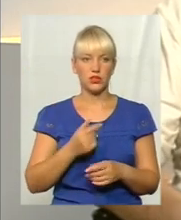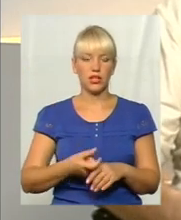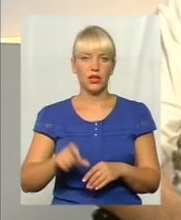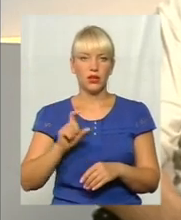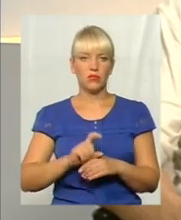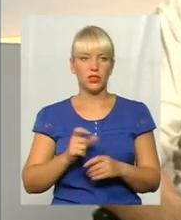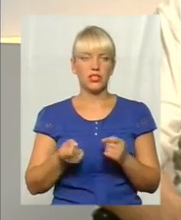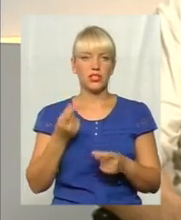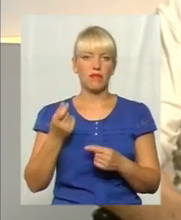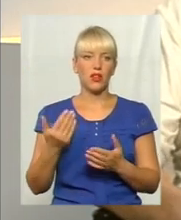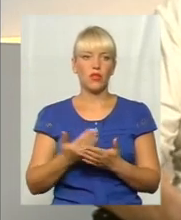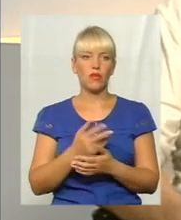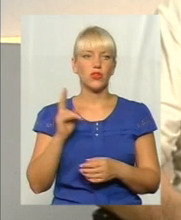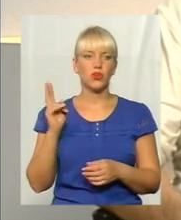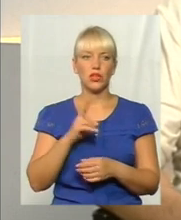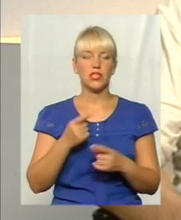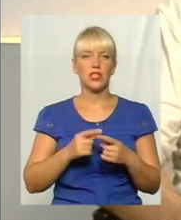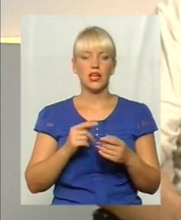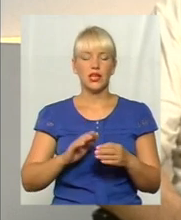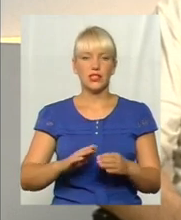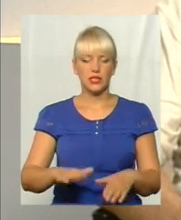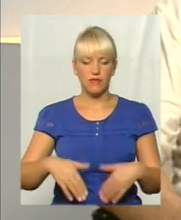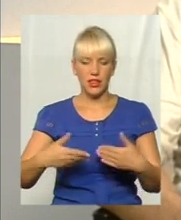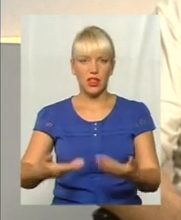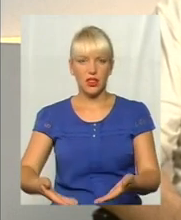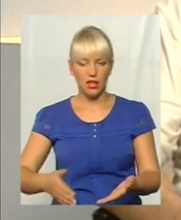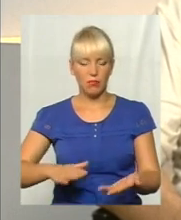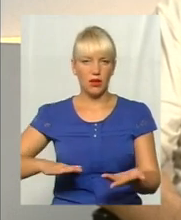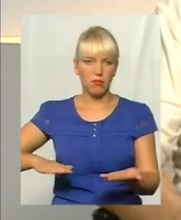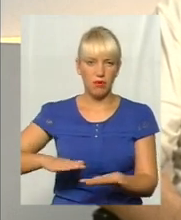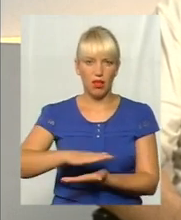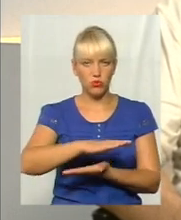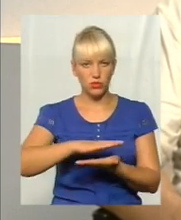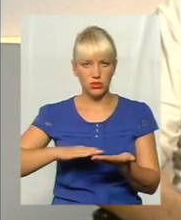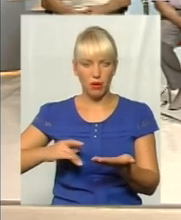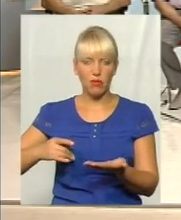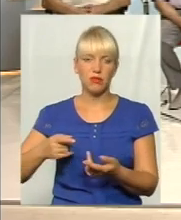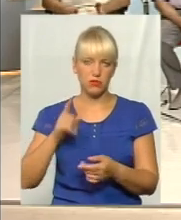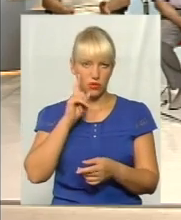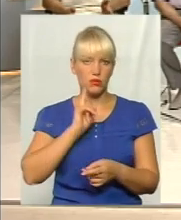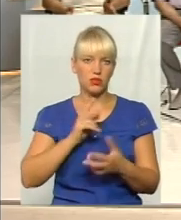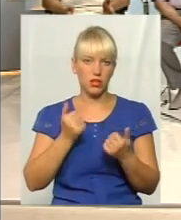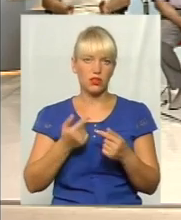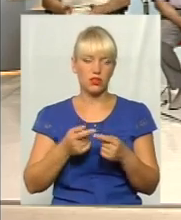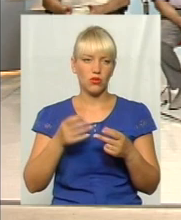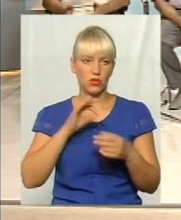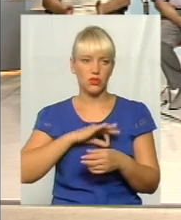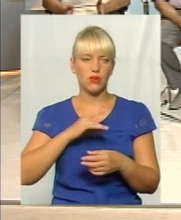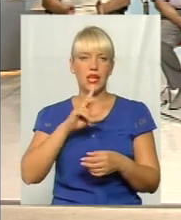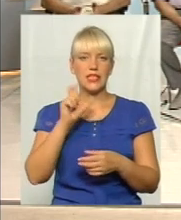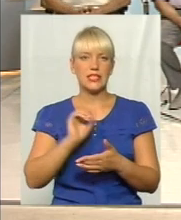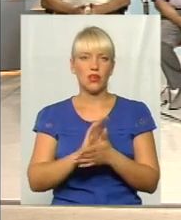з'являється новий тролейбус з відкидними пандусами. Зараз зручно користуватися, умови, що, звісно,